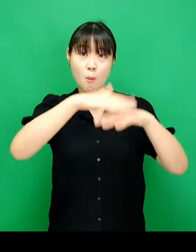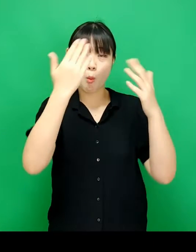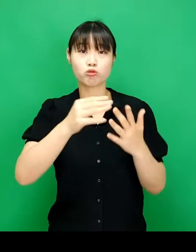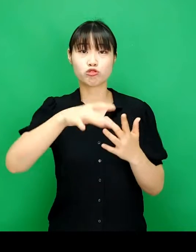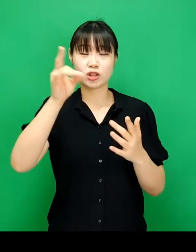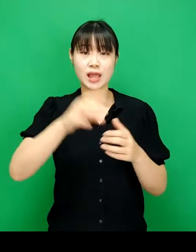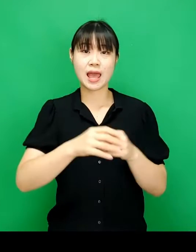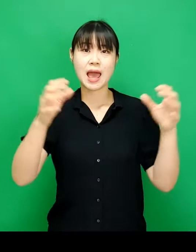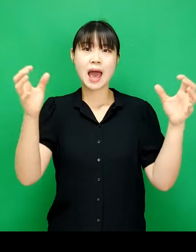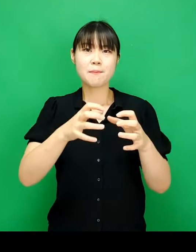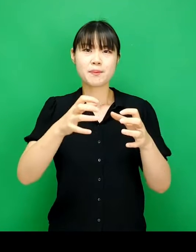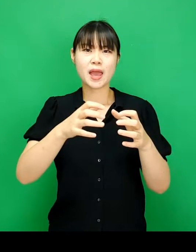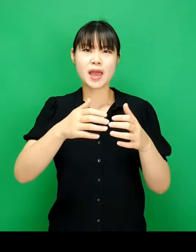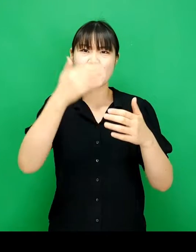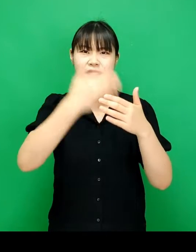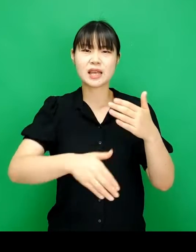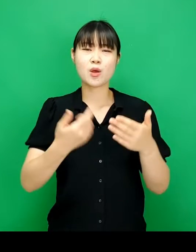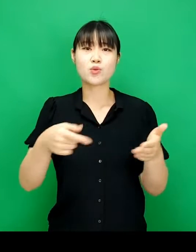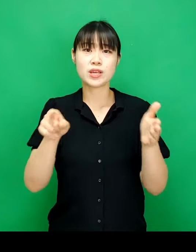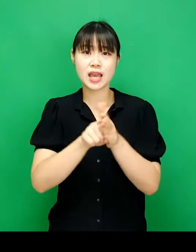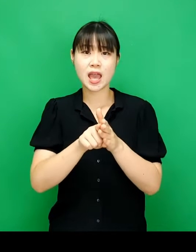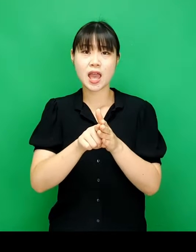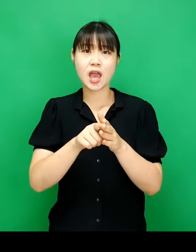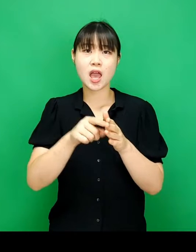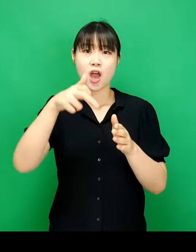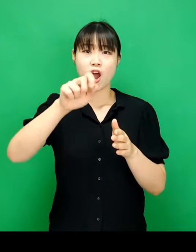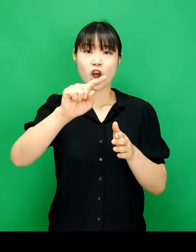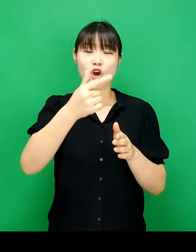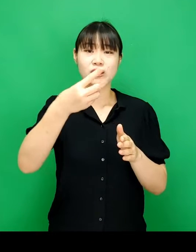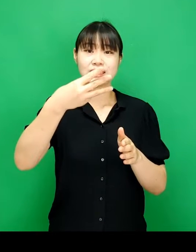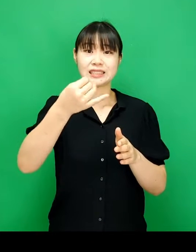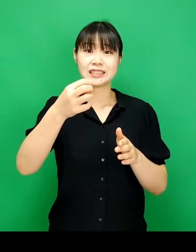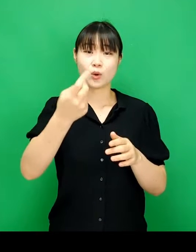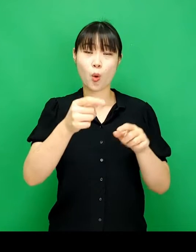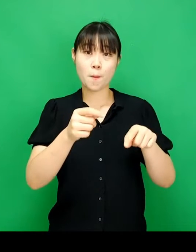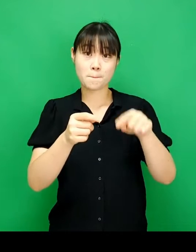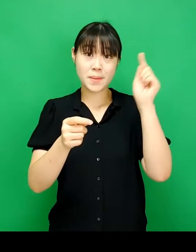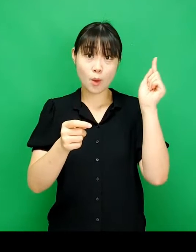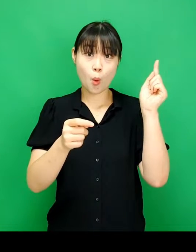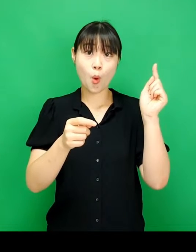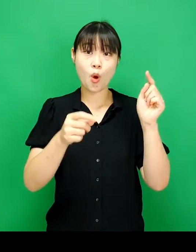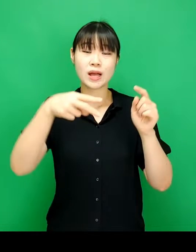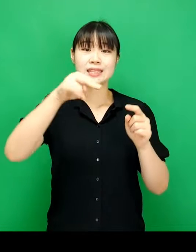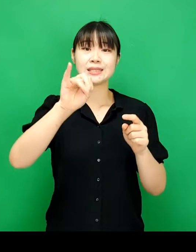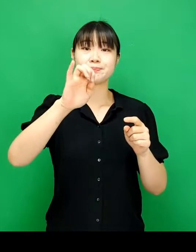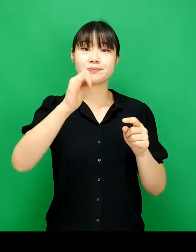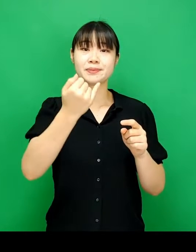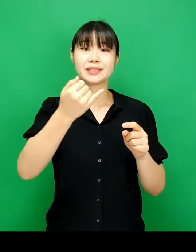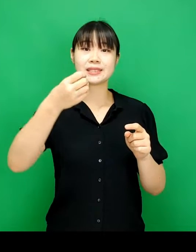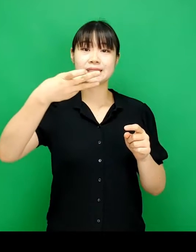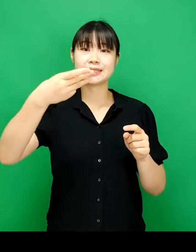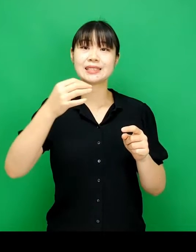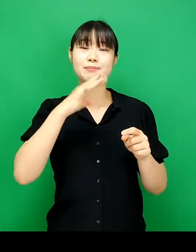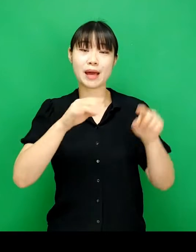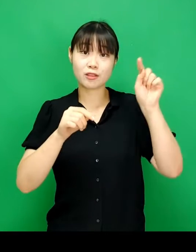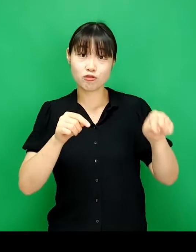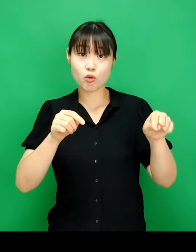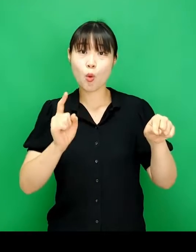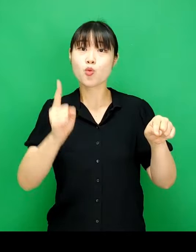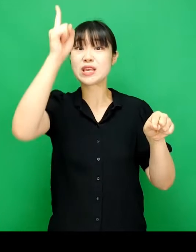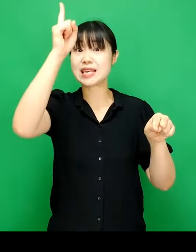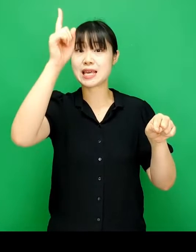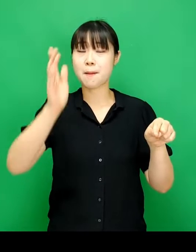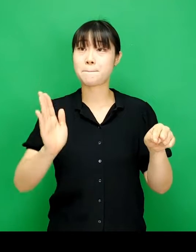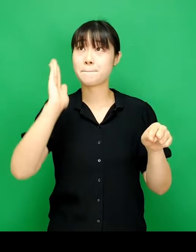선택됐습니다 합계 부분을 제외하기 위해 컨트롤 버튼에서 손가락을 떼고 쉬프트만 누른 채로